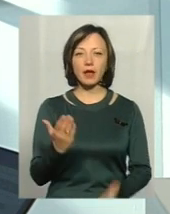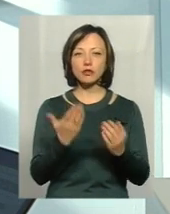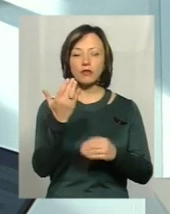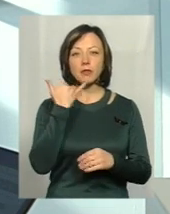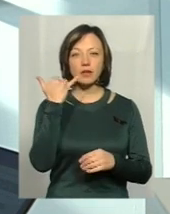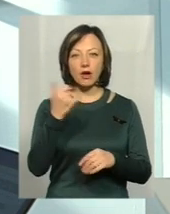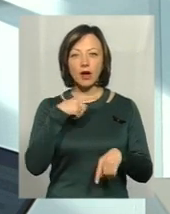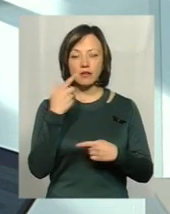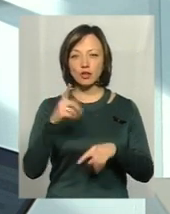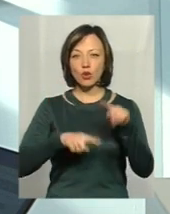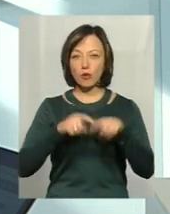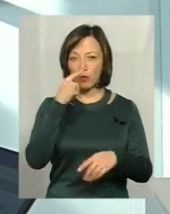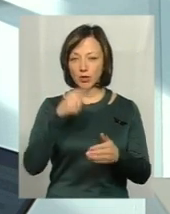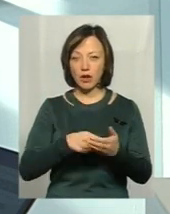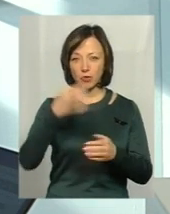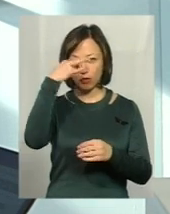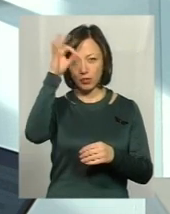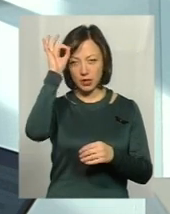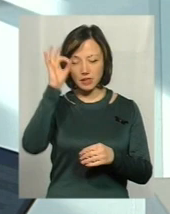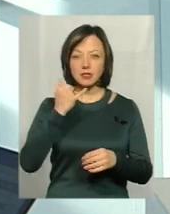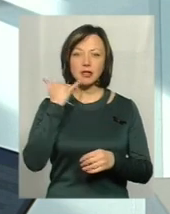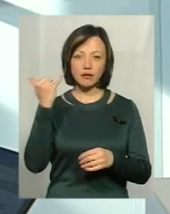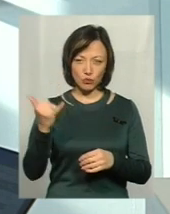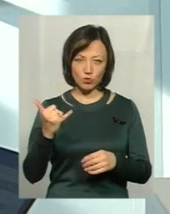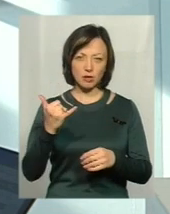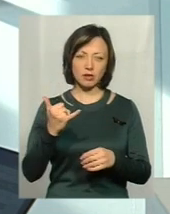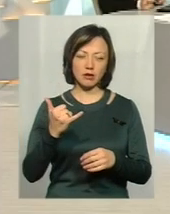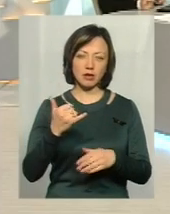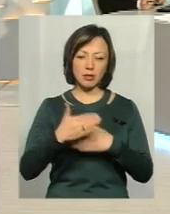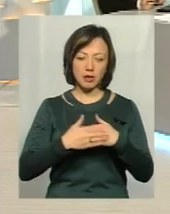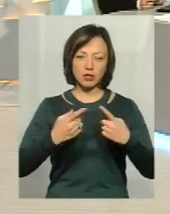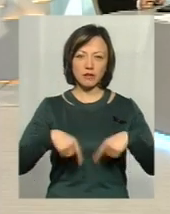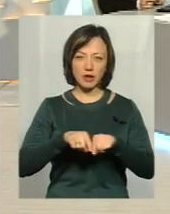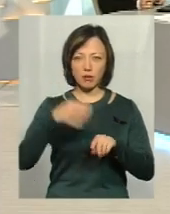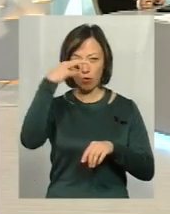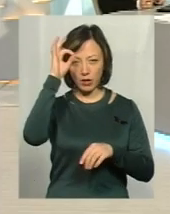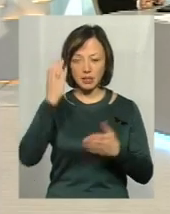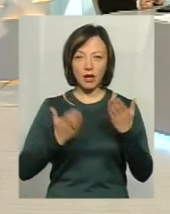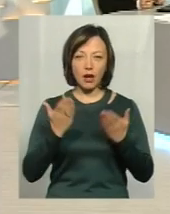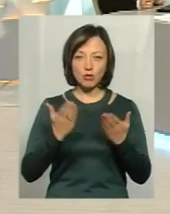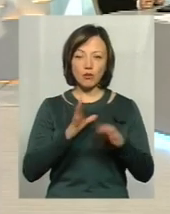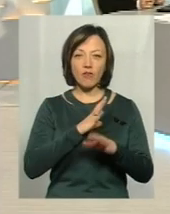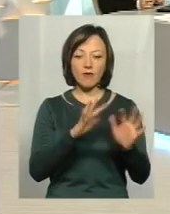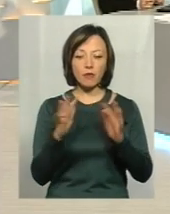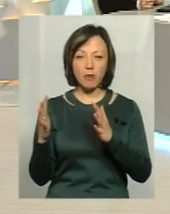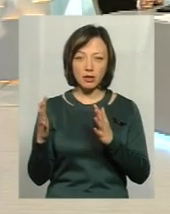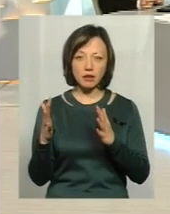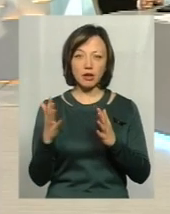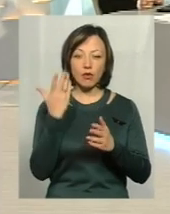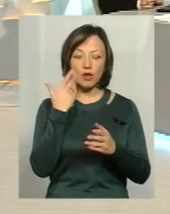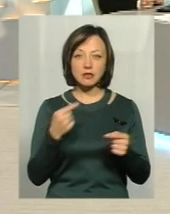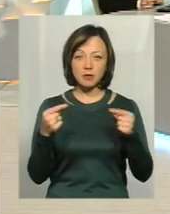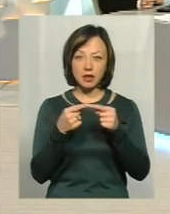телегонують, кажуть, що ваш родич потрапив до поліції, зателефонуйте, найближчий відділок поліції, якщо навіть, ну, бувають такі випадки, коли